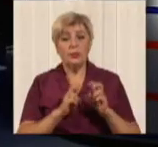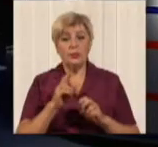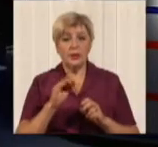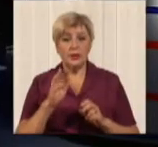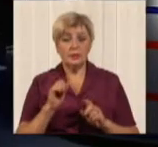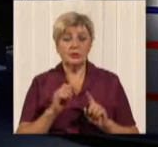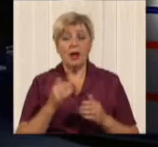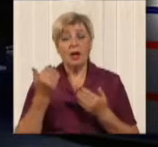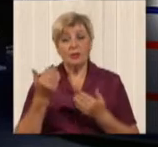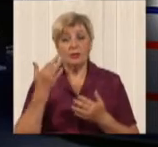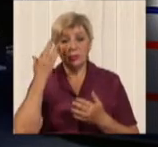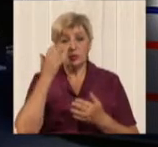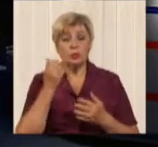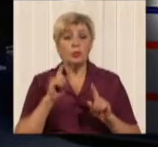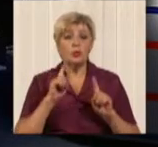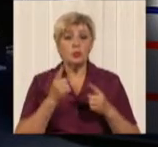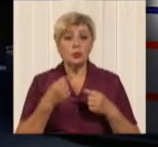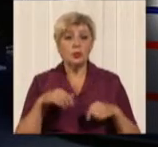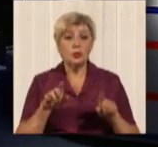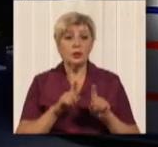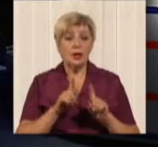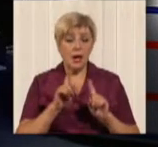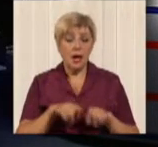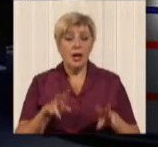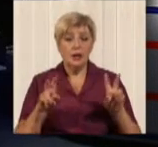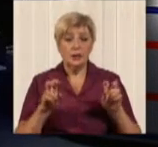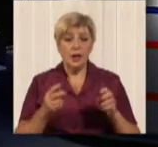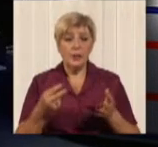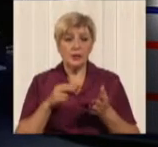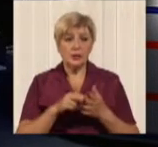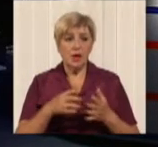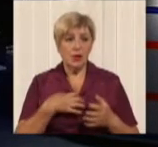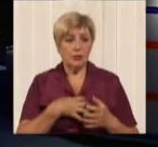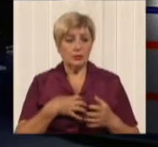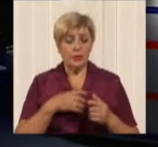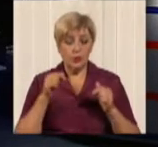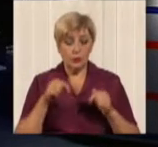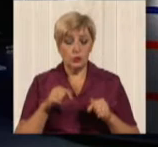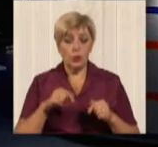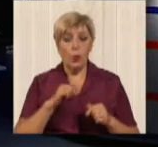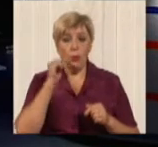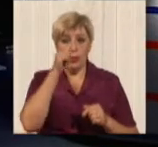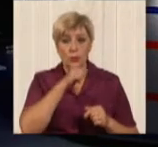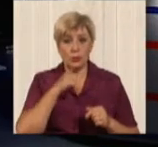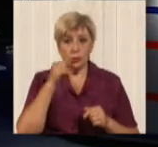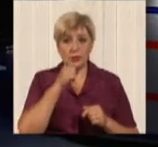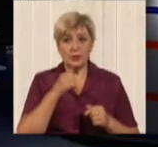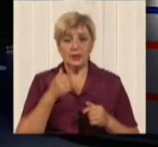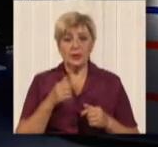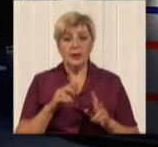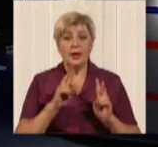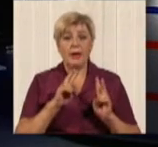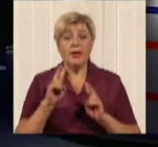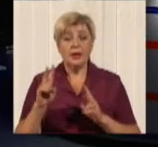ця тема стала актуальною саме в цьому році? Ви як людина, яка брала участь у вговоренні, от які там